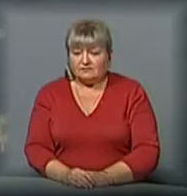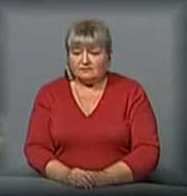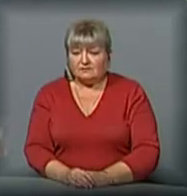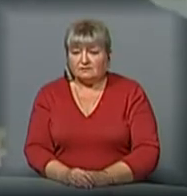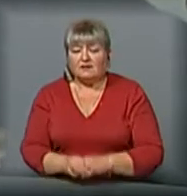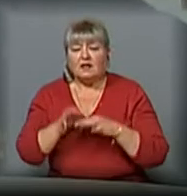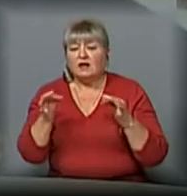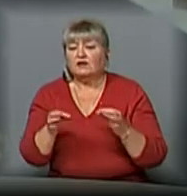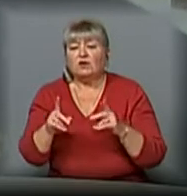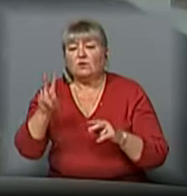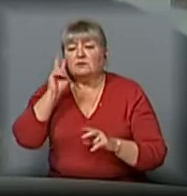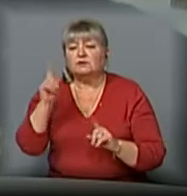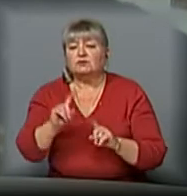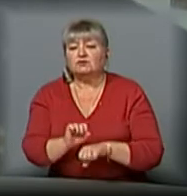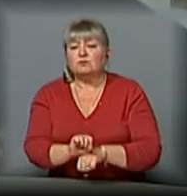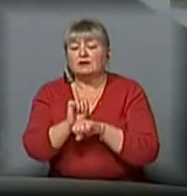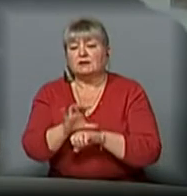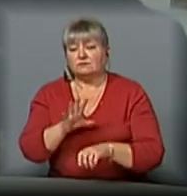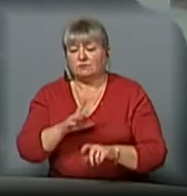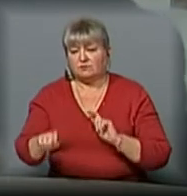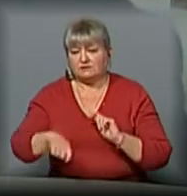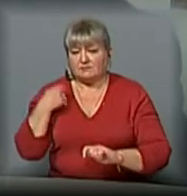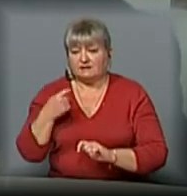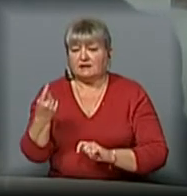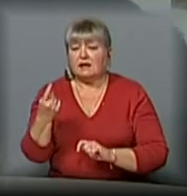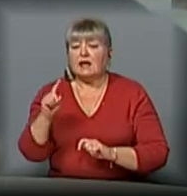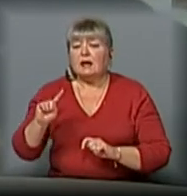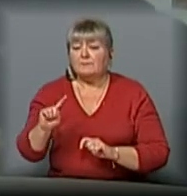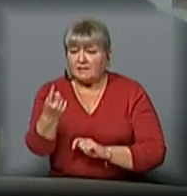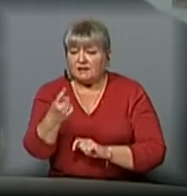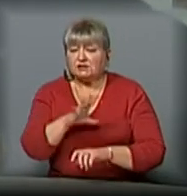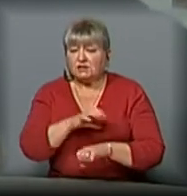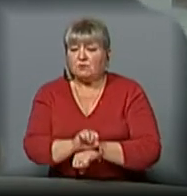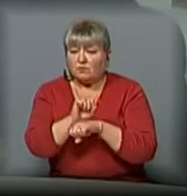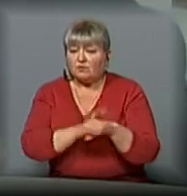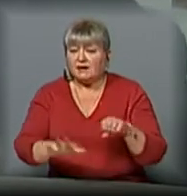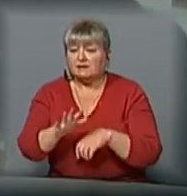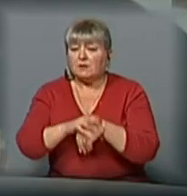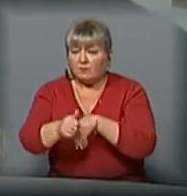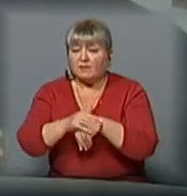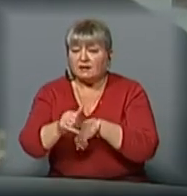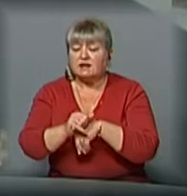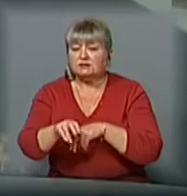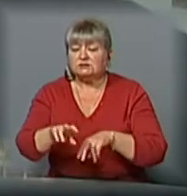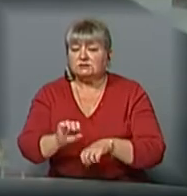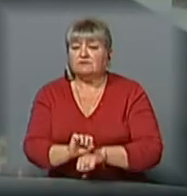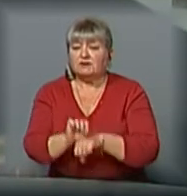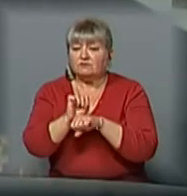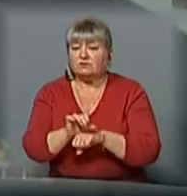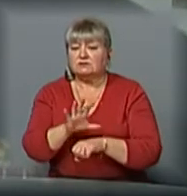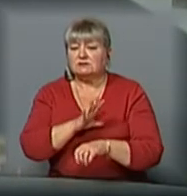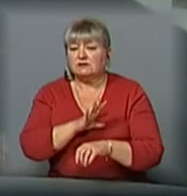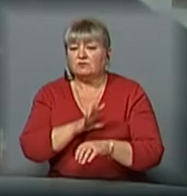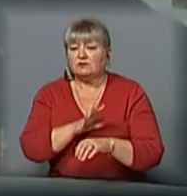Ніколи б не сказав, що майдан не бувся даремно. Що перший майдан, помаранчова революція дала свої якісь зрушення,